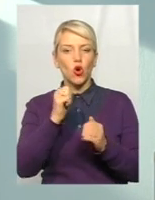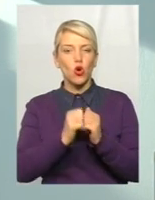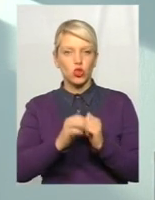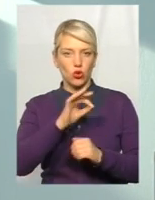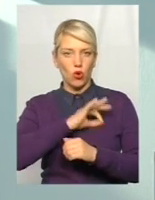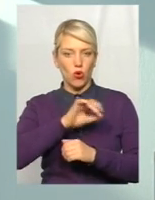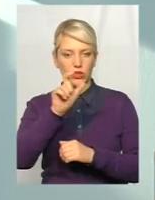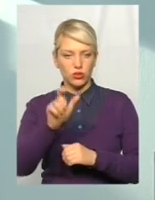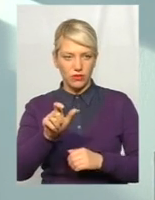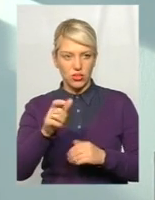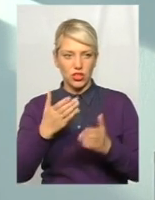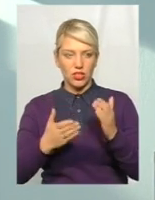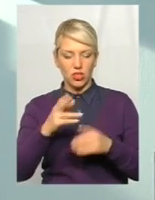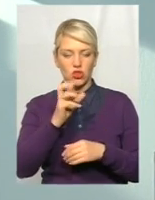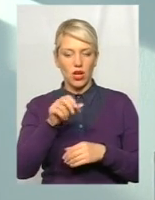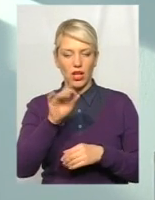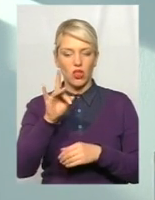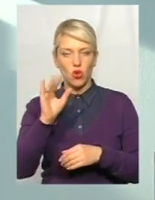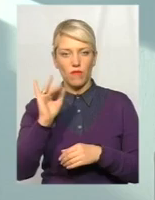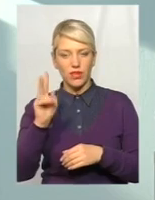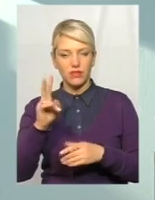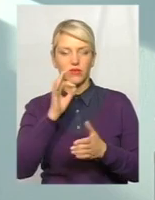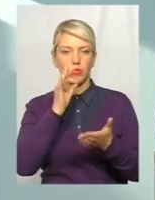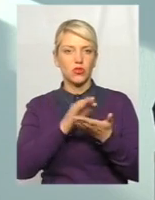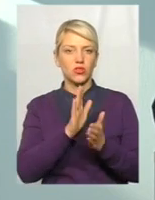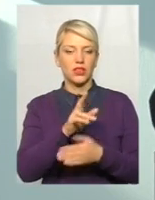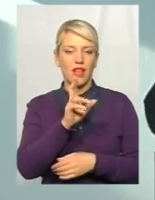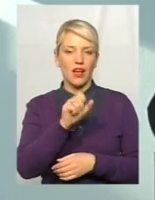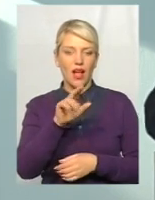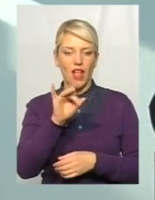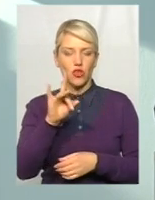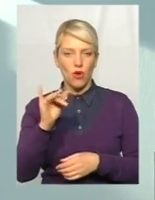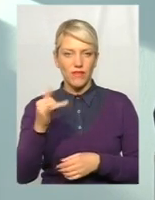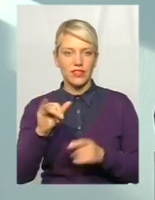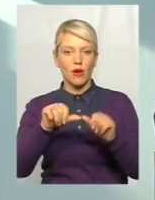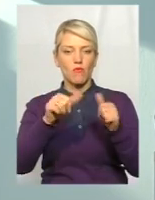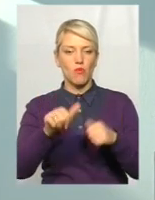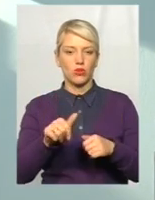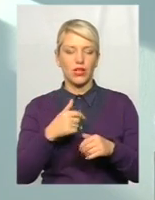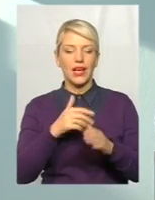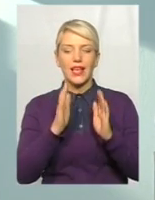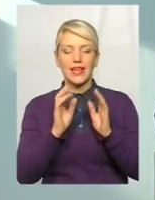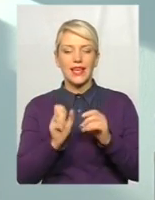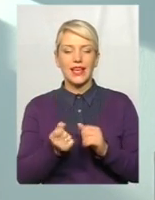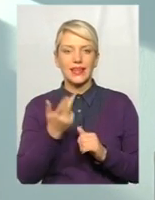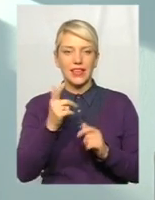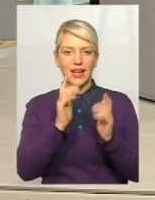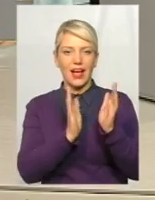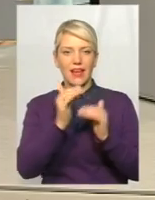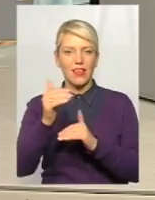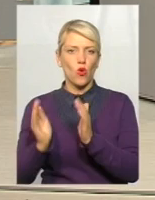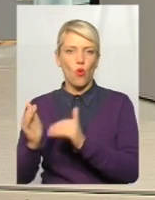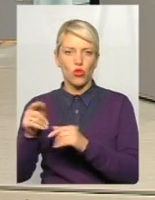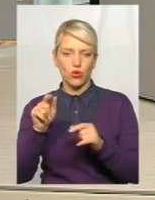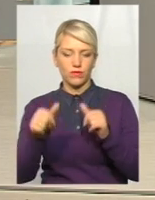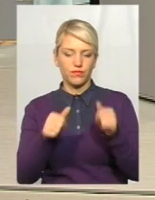Тобто, якщо це кадровик, він бачить тільки те, що відповідає за кадр, свій кадровий модуль, кілька іконок, що йому треба натиснути, ввести інформацію,